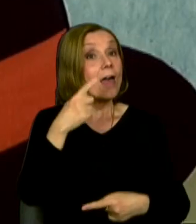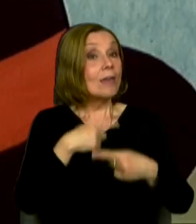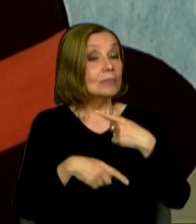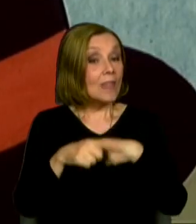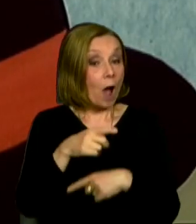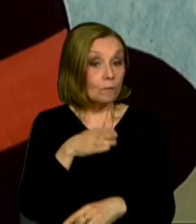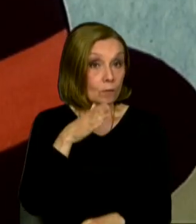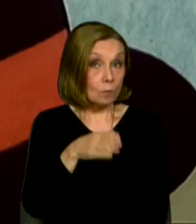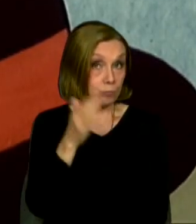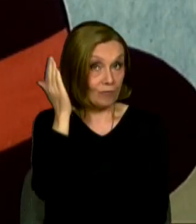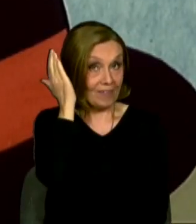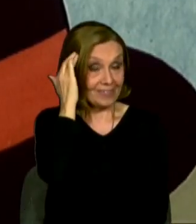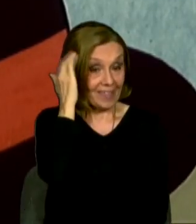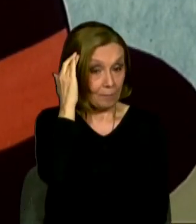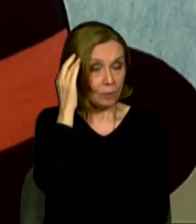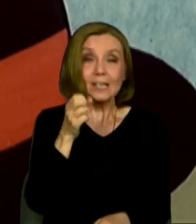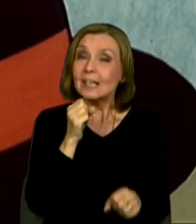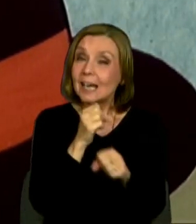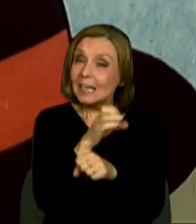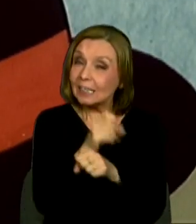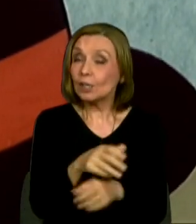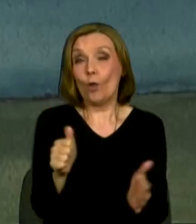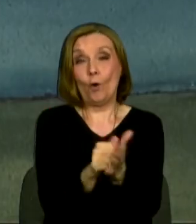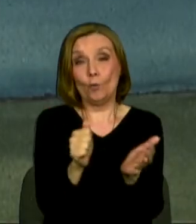Ak bude na boku Rýchlo kupuj